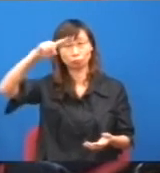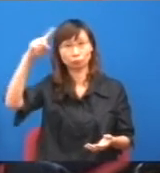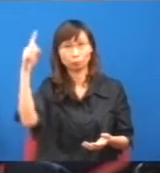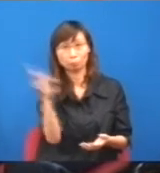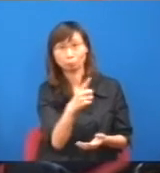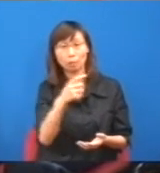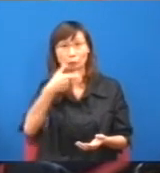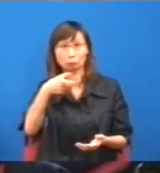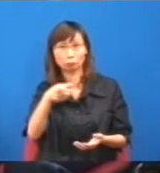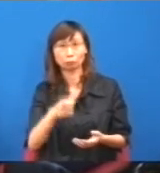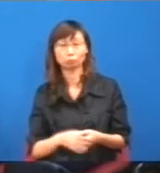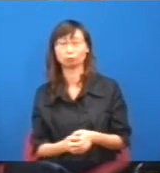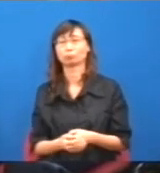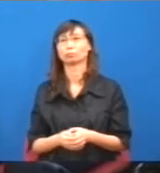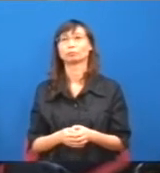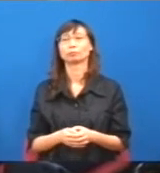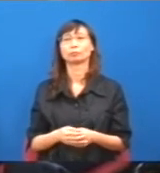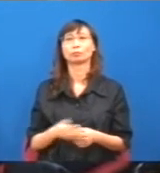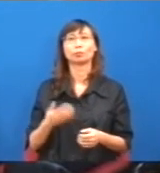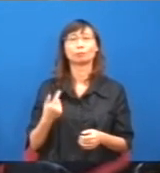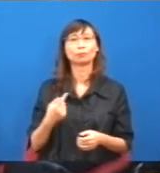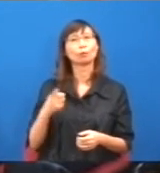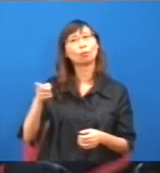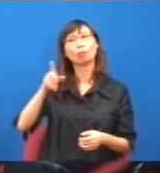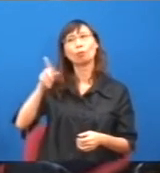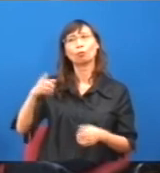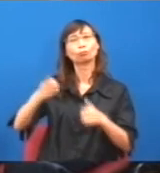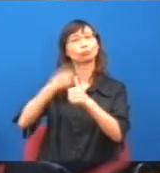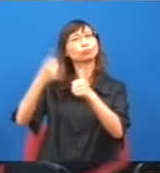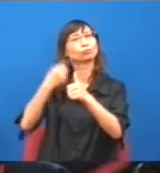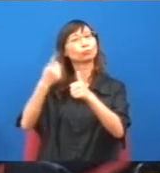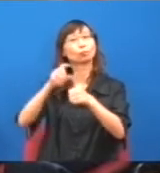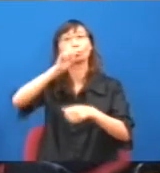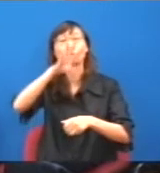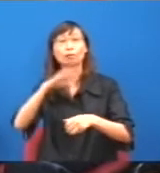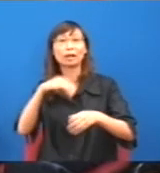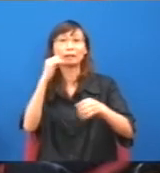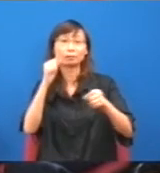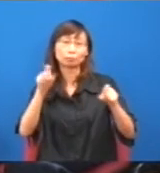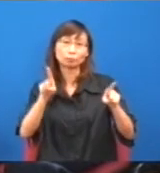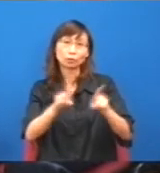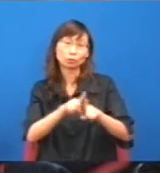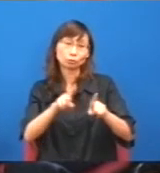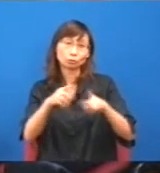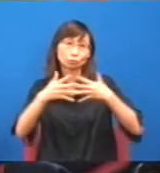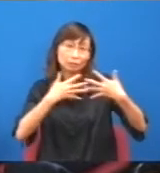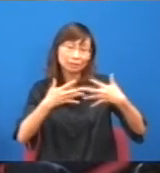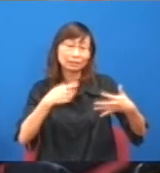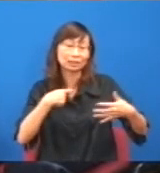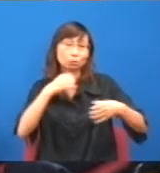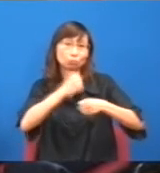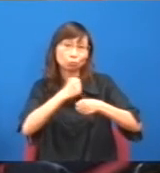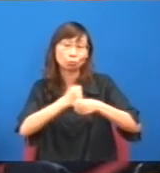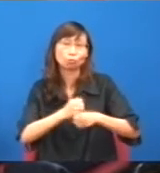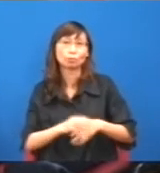開始跟我說,就是說,同事要做事,為什麼叫同事要做事呢,他